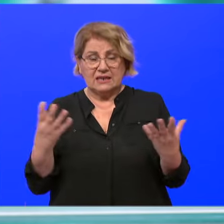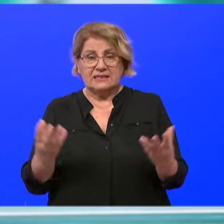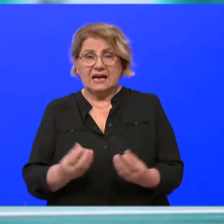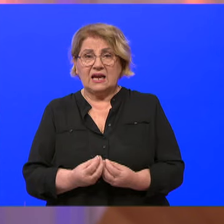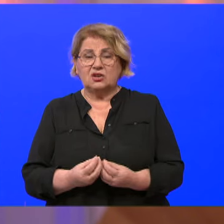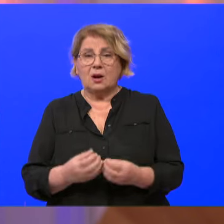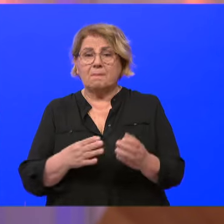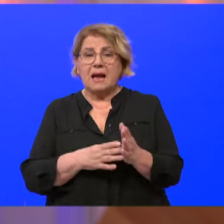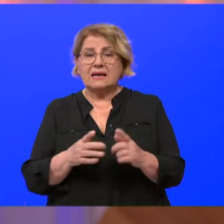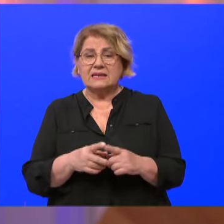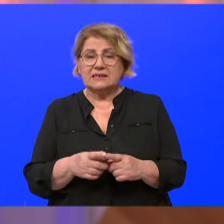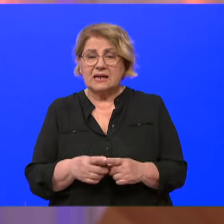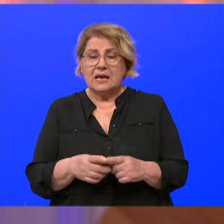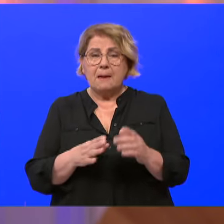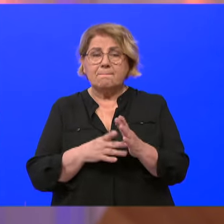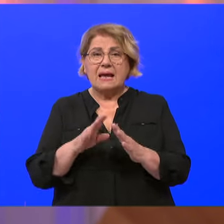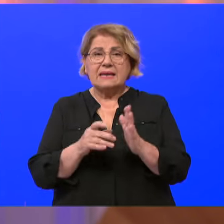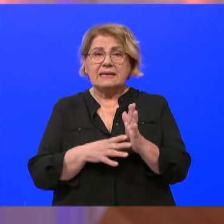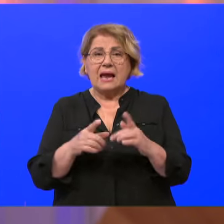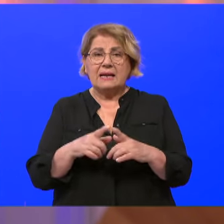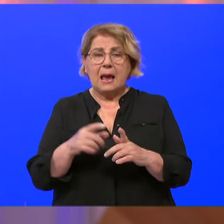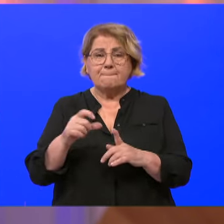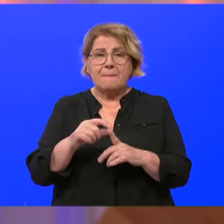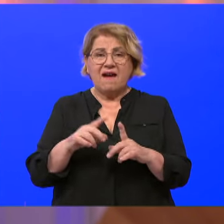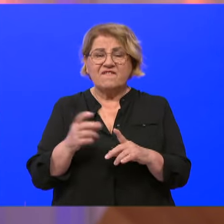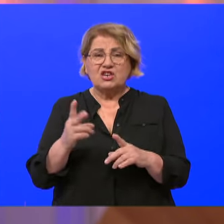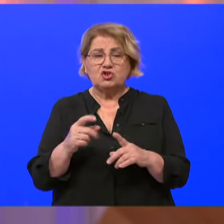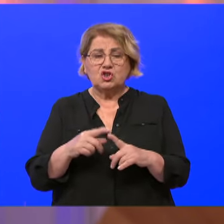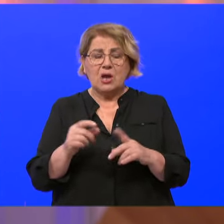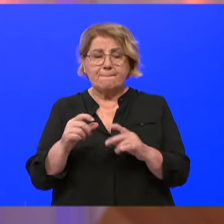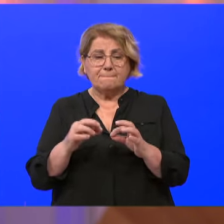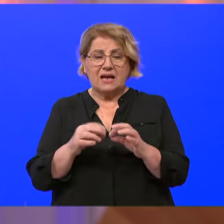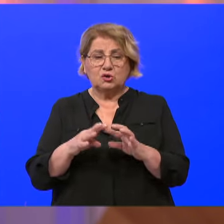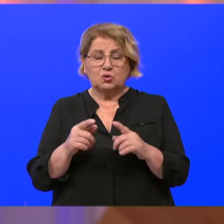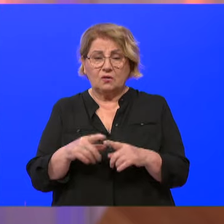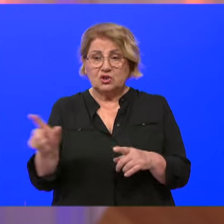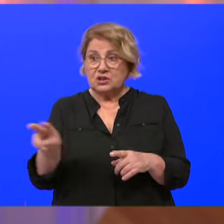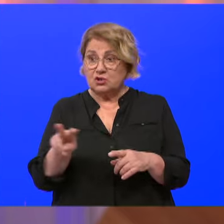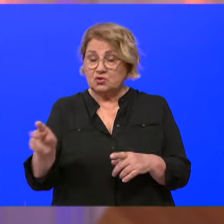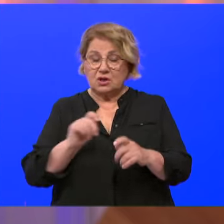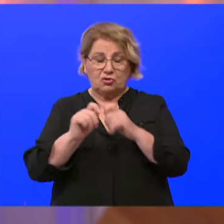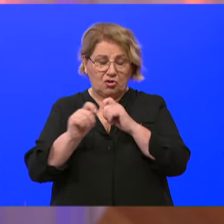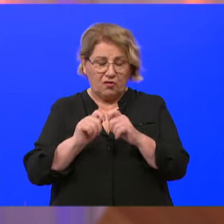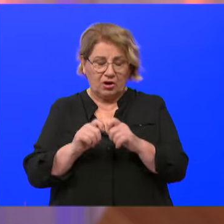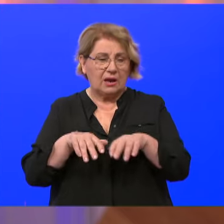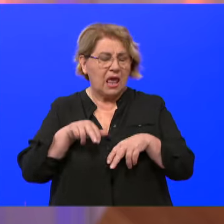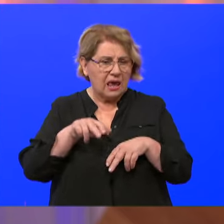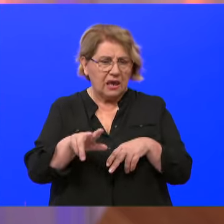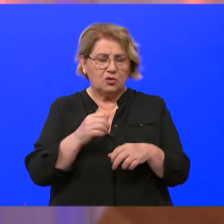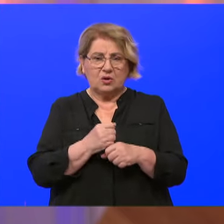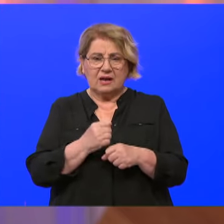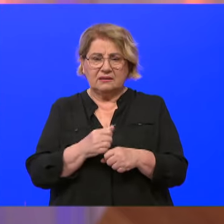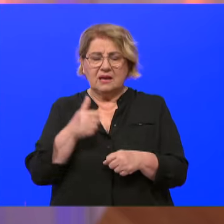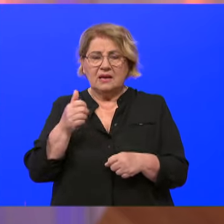kolegicom, magistrom Marjanom Pavićiš-Bartulović, idemo sa Ligom. Jedan moj